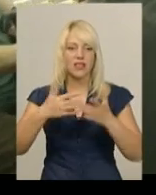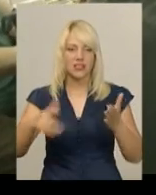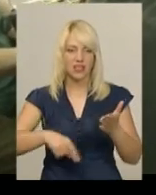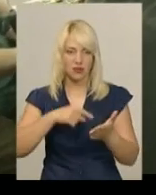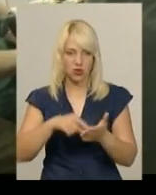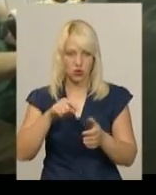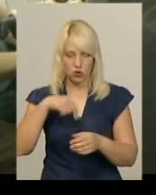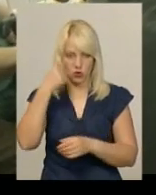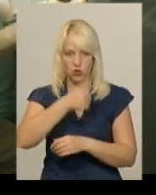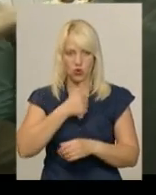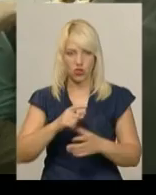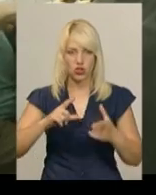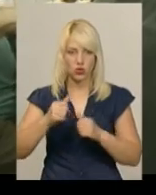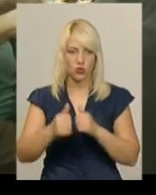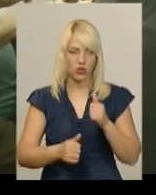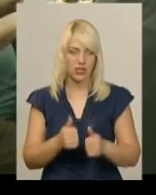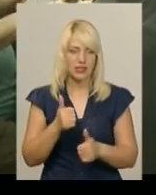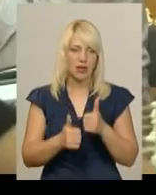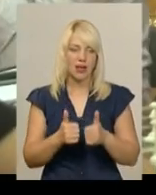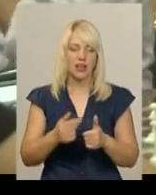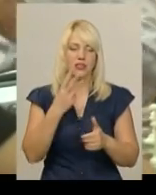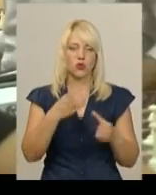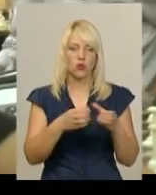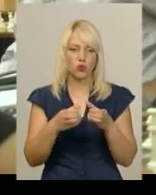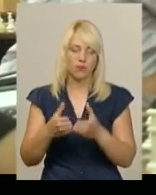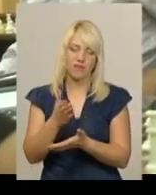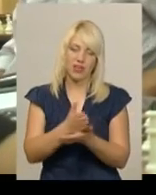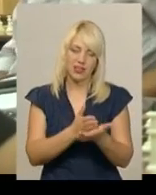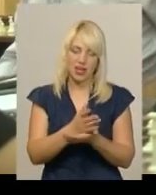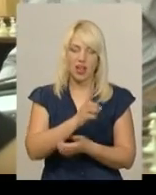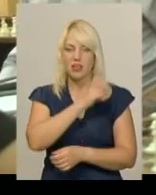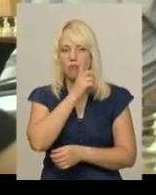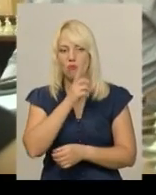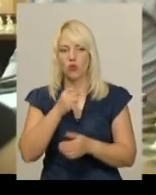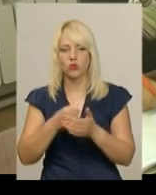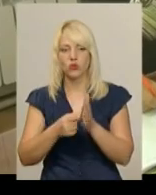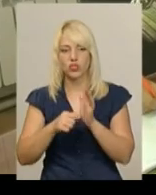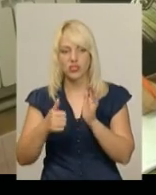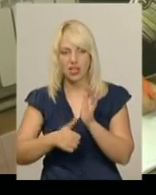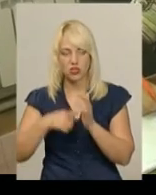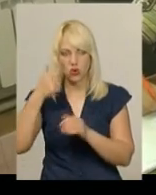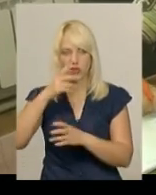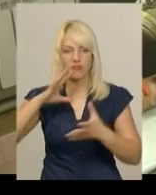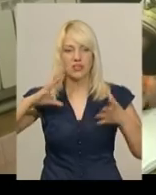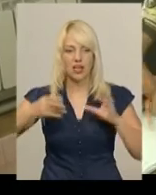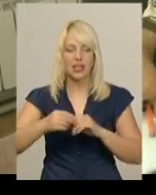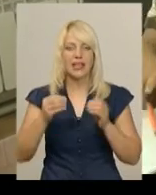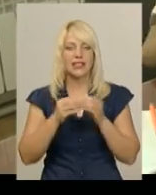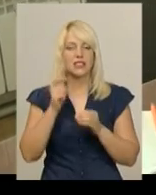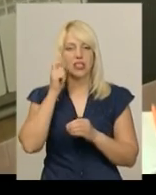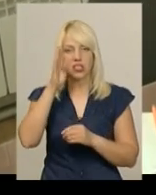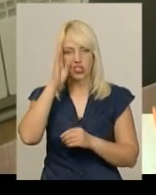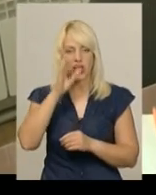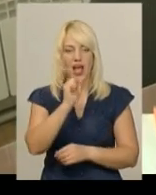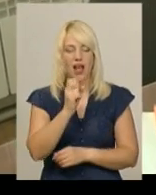Цьогоріч в турнірі змагалися шахісти у трьох групах – ветерани, молодь до 16 років та загальні. 10-річний Антон Горлевський займається в шаховому